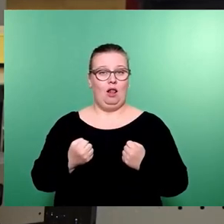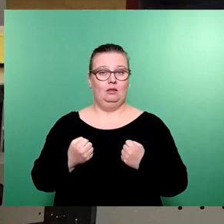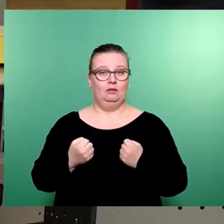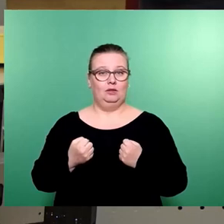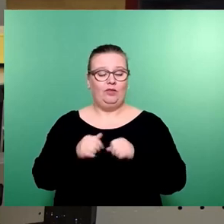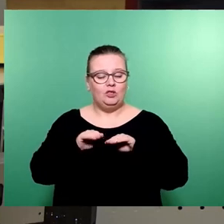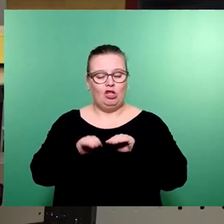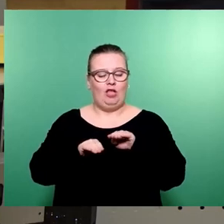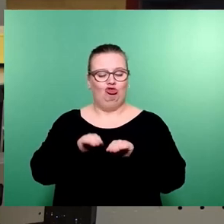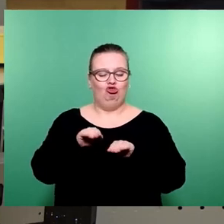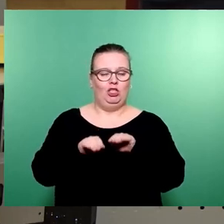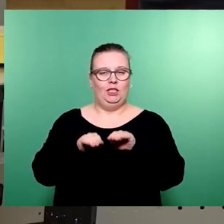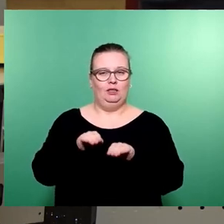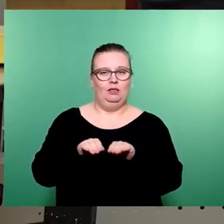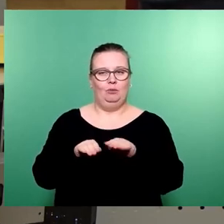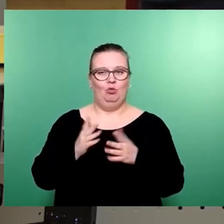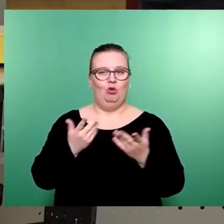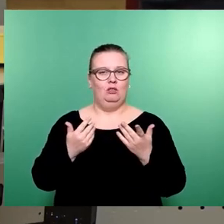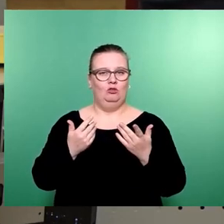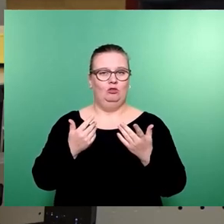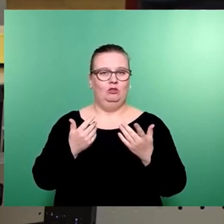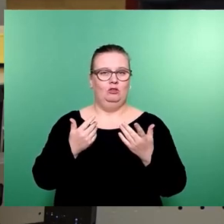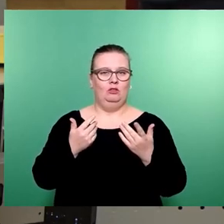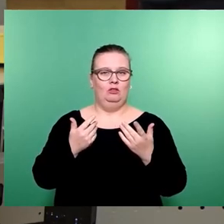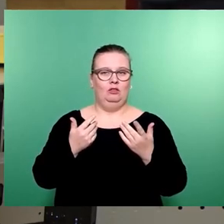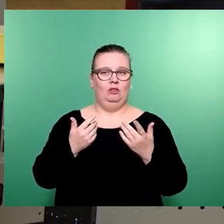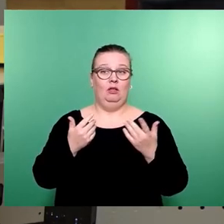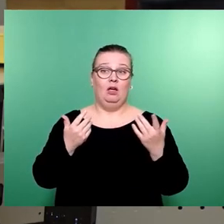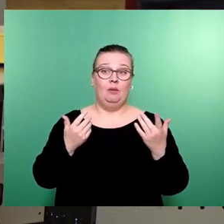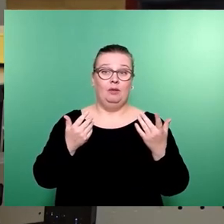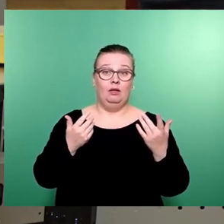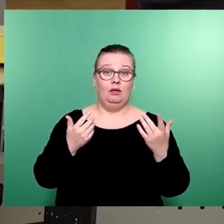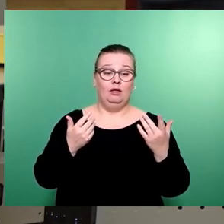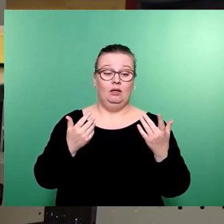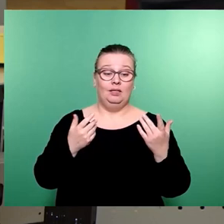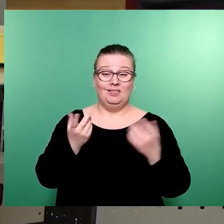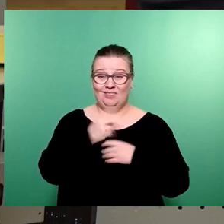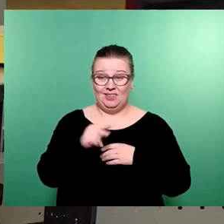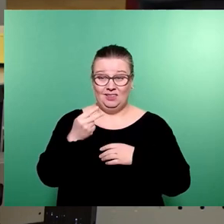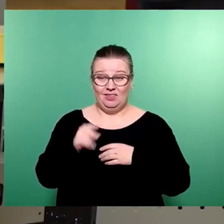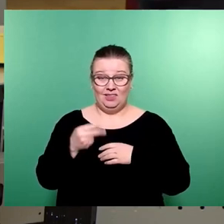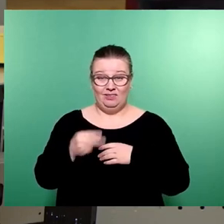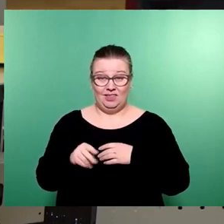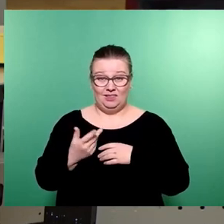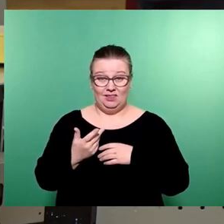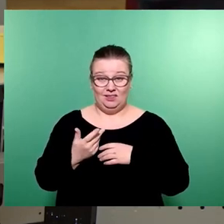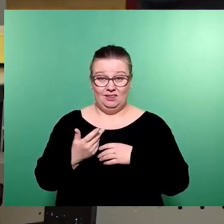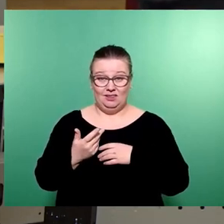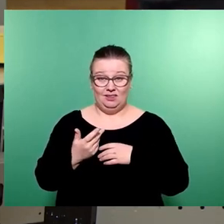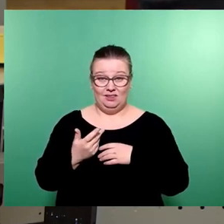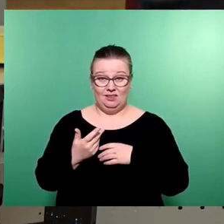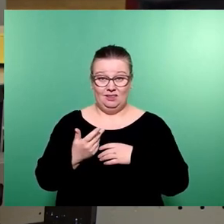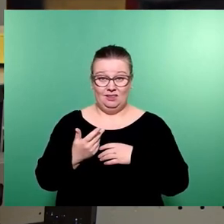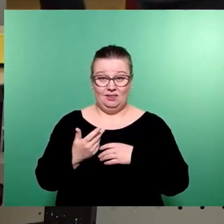Schritte sein. Ein Haushalt ist weiter so. Allerdings, wir haben 2022 und ich würde